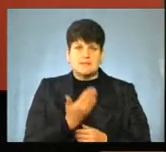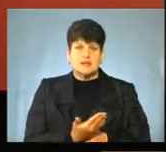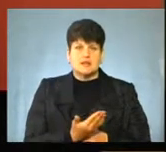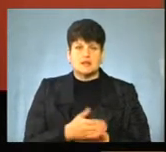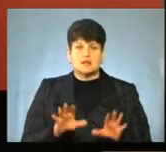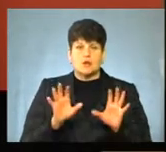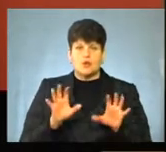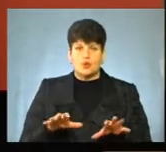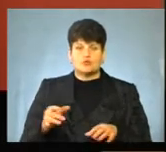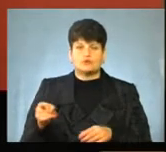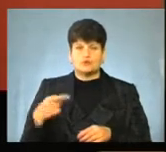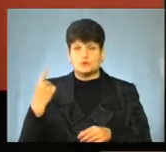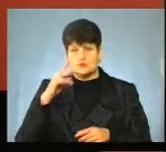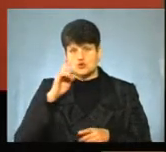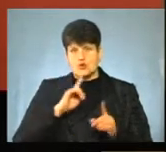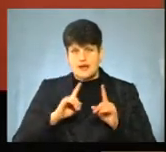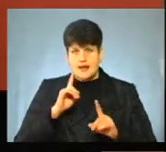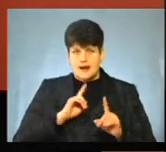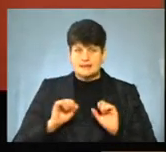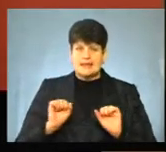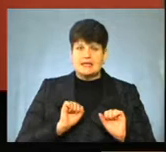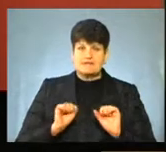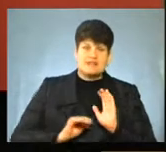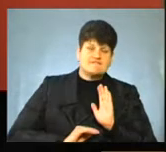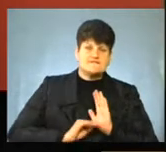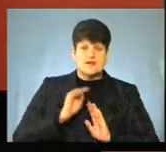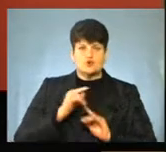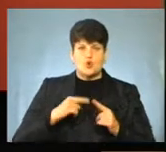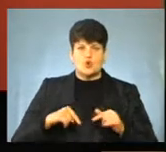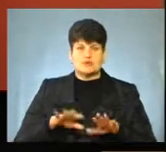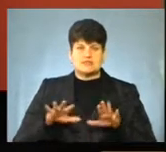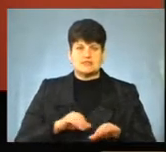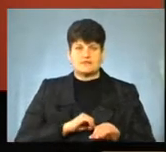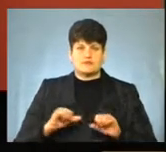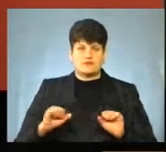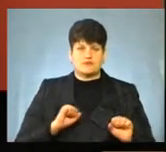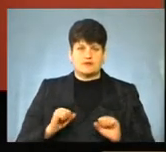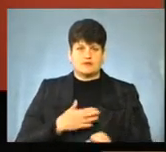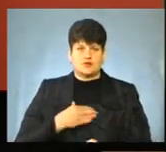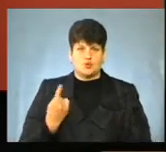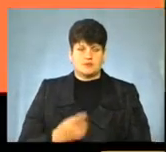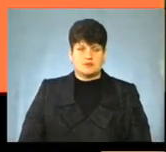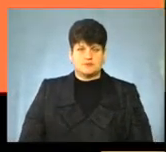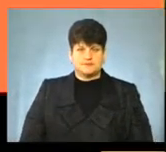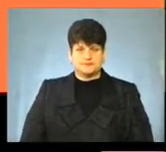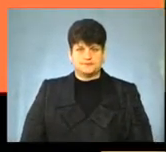голову Тернопільської обласної ради, як керівника найвищого органу місцевого самоврядування в нашій області.